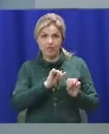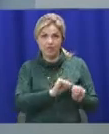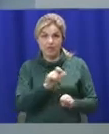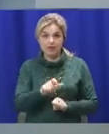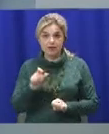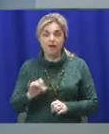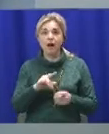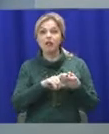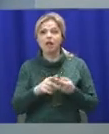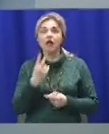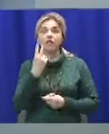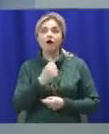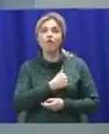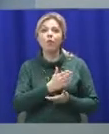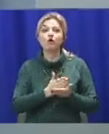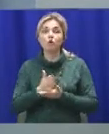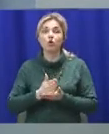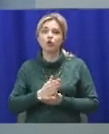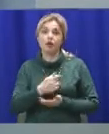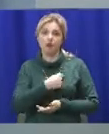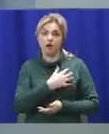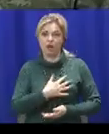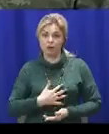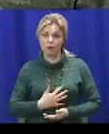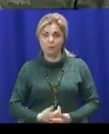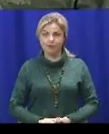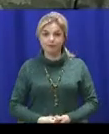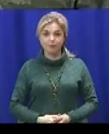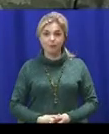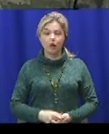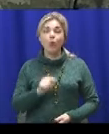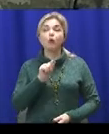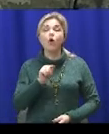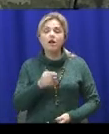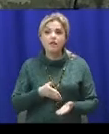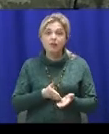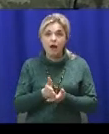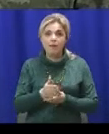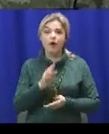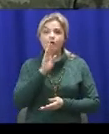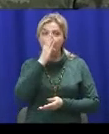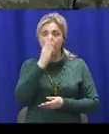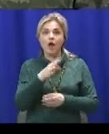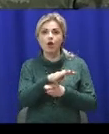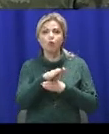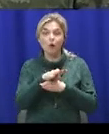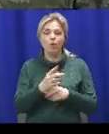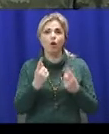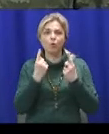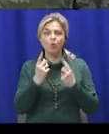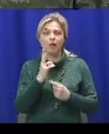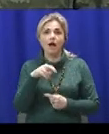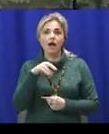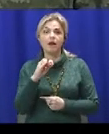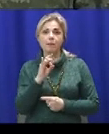Як наслідок двоє військовослужбовчих поранені. На Луганському напрямку противник з гранатометів, великокаліберних